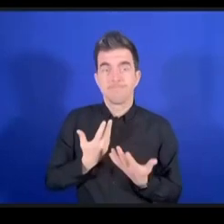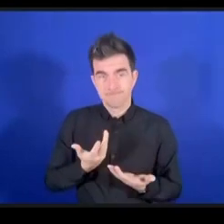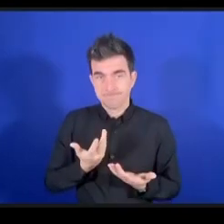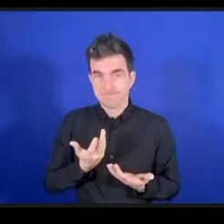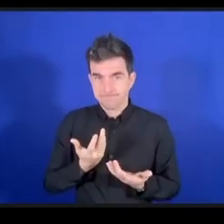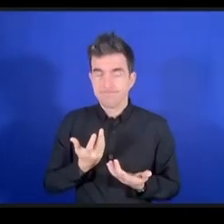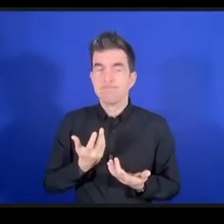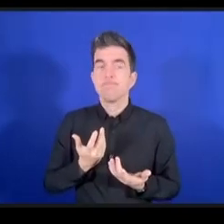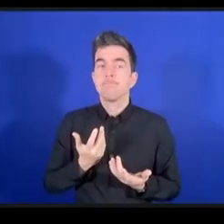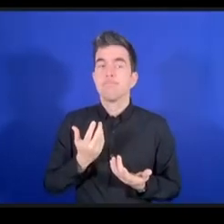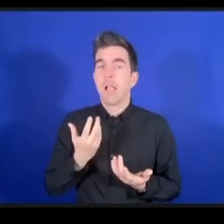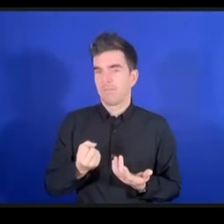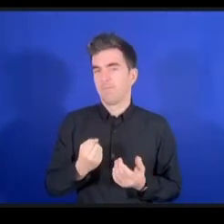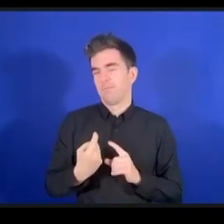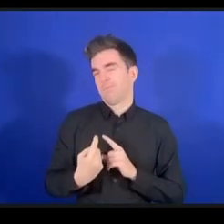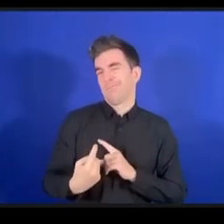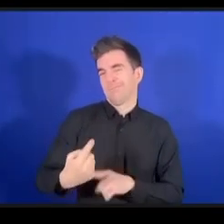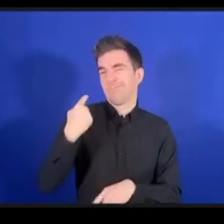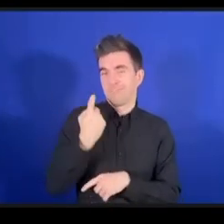مؤشرات أساسية